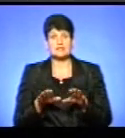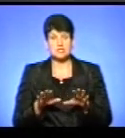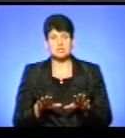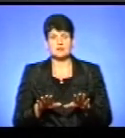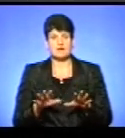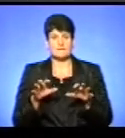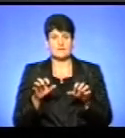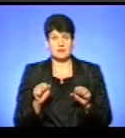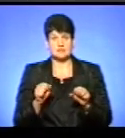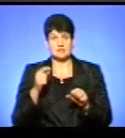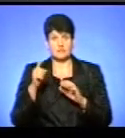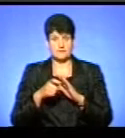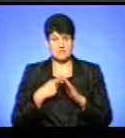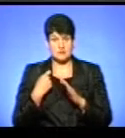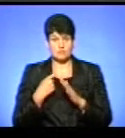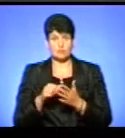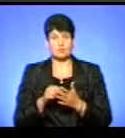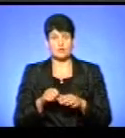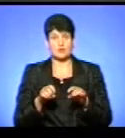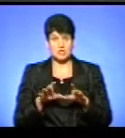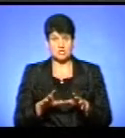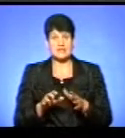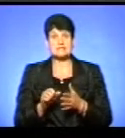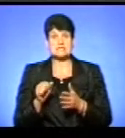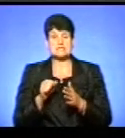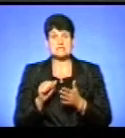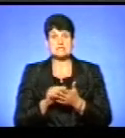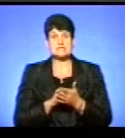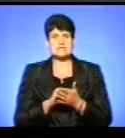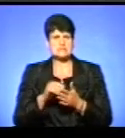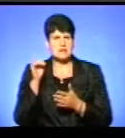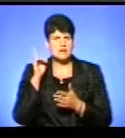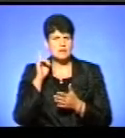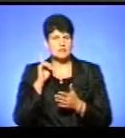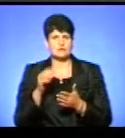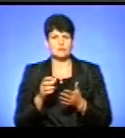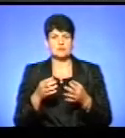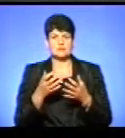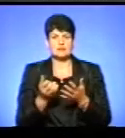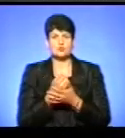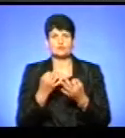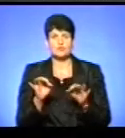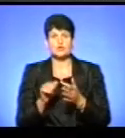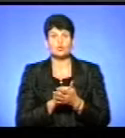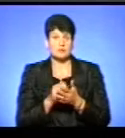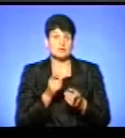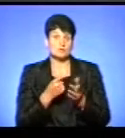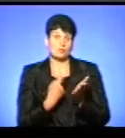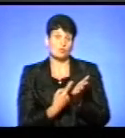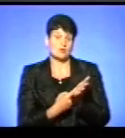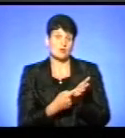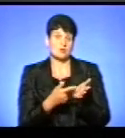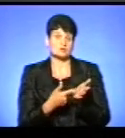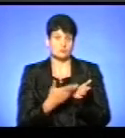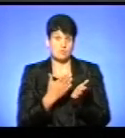власник знав про це рішення, і з архіву знайшов дозвільні документи, які дійсно посвідчували те,